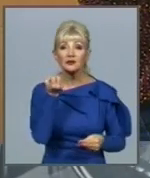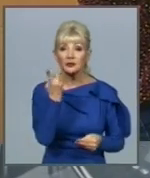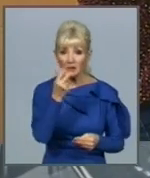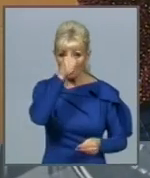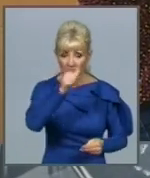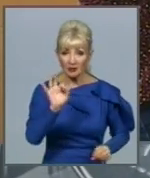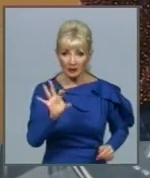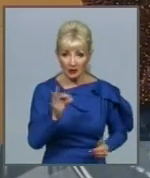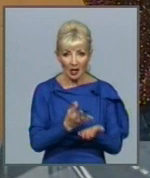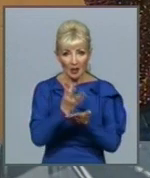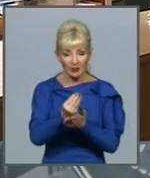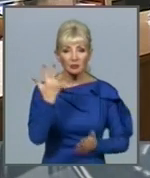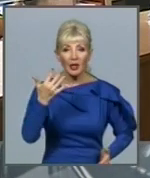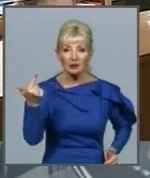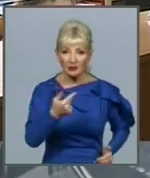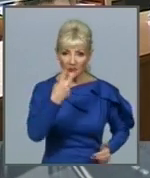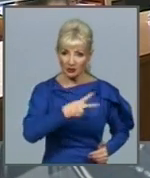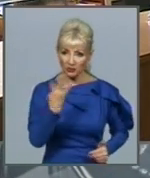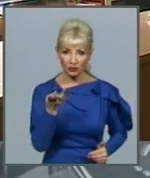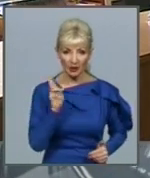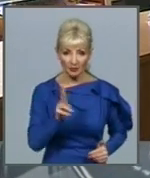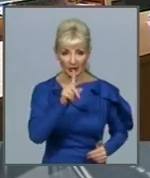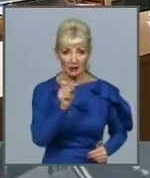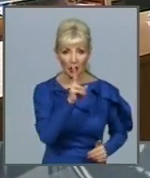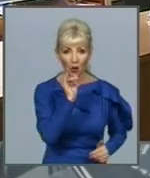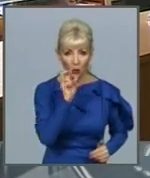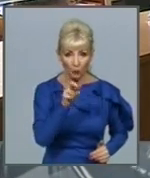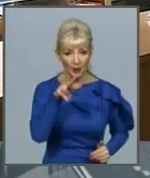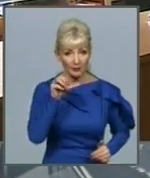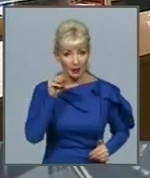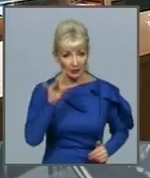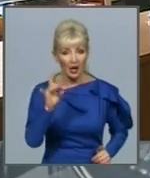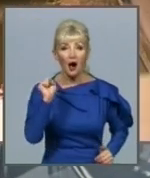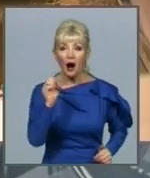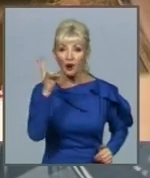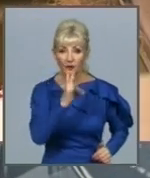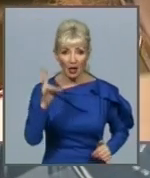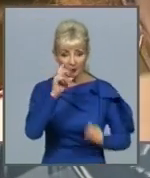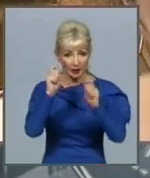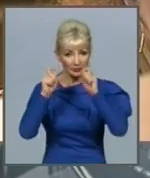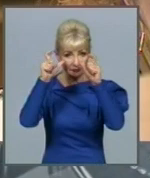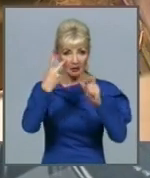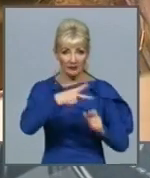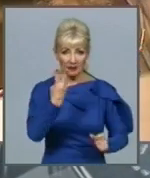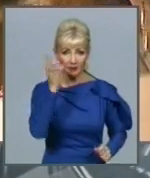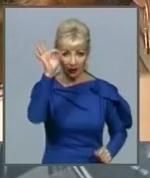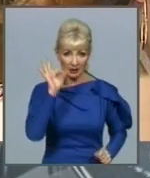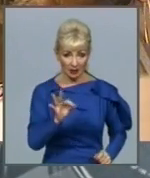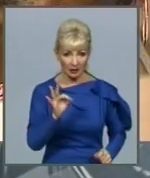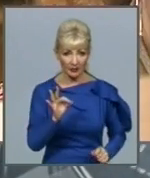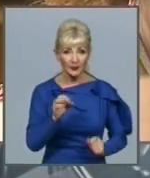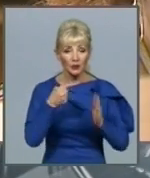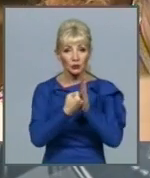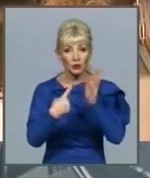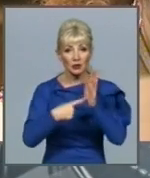гривень 24 копійки за кубічний метр. А у листопаді тариф зросте на 23 відсотки – до 6 гривень 45